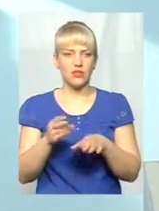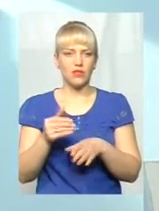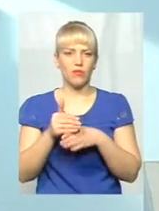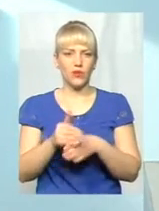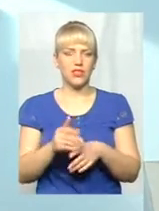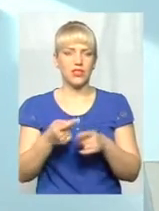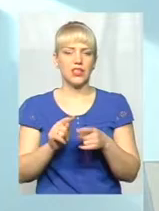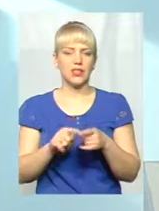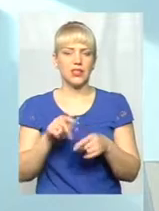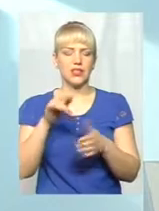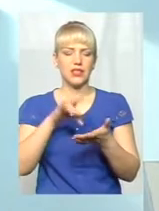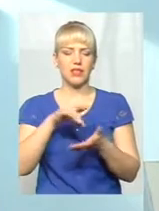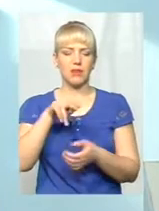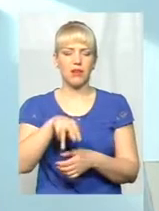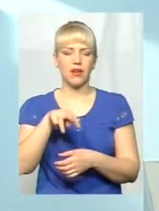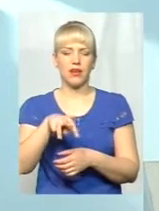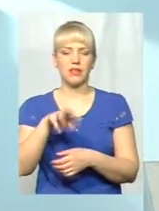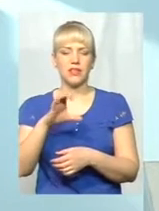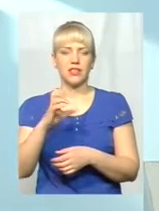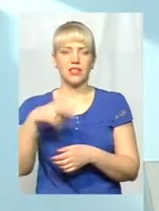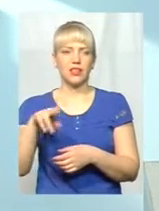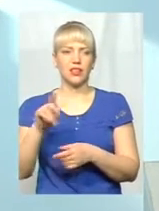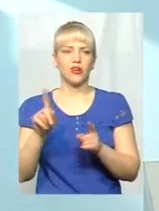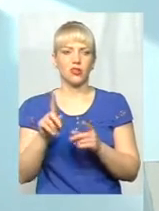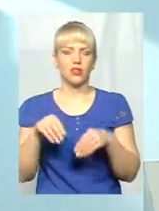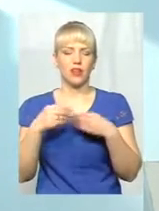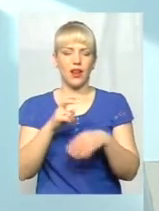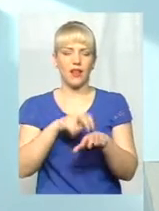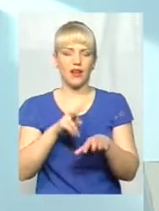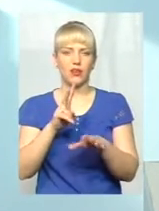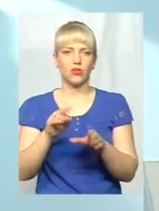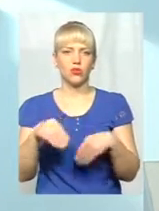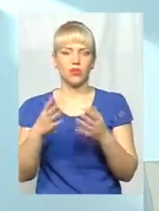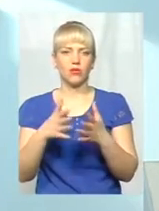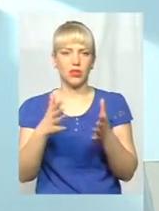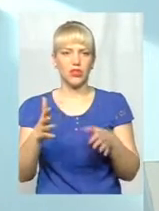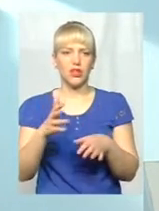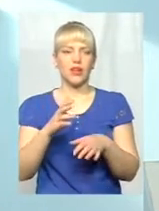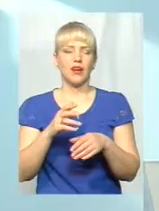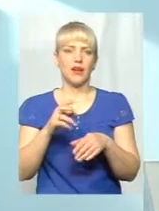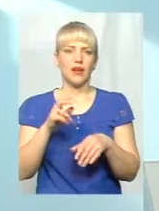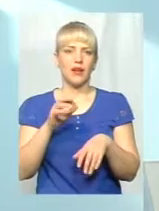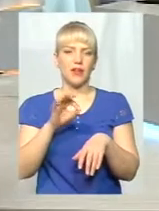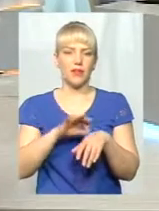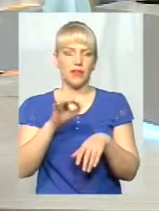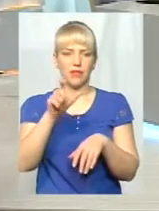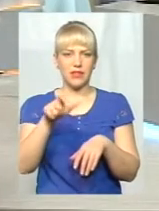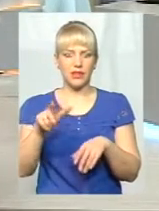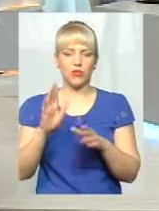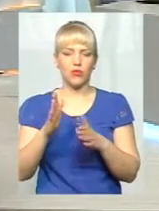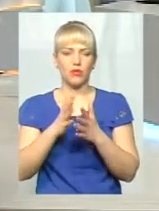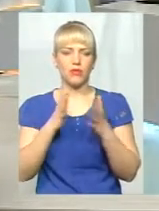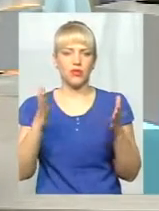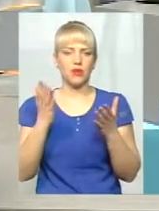центри ПМСД, і лікарі, які наберуть більше пацієнтів, будуть мати кошти на придбання вакцин,